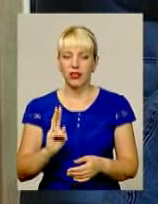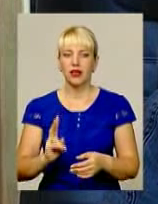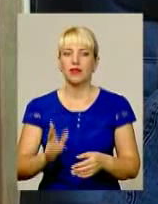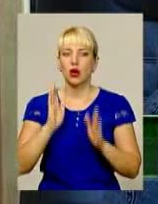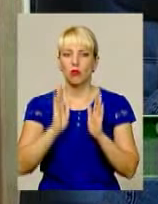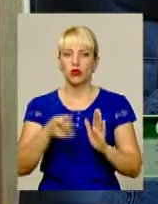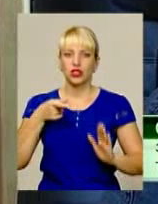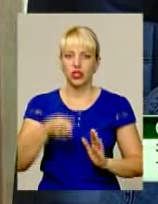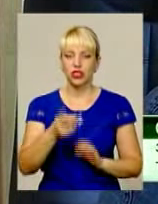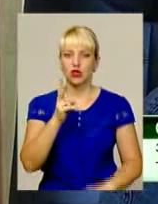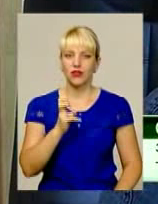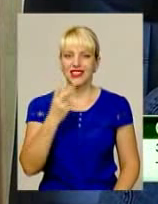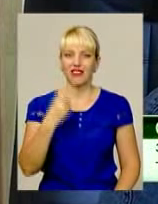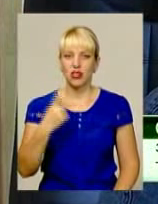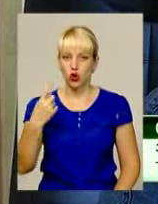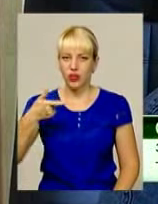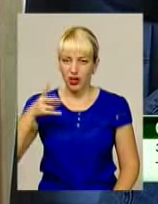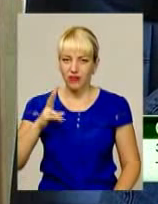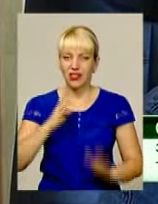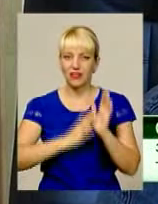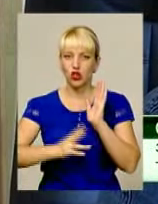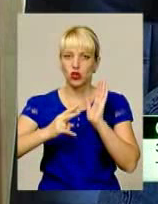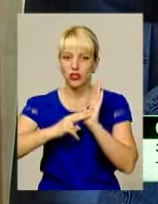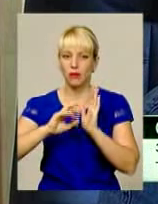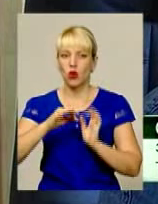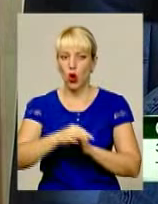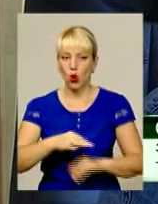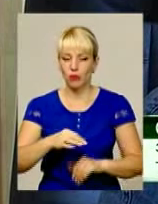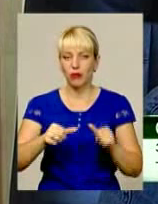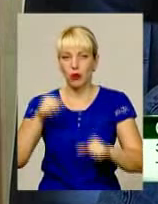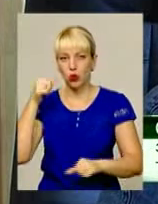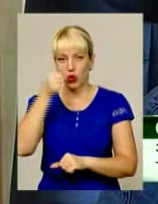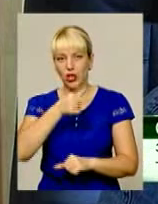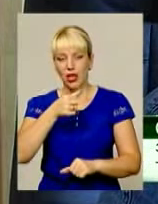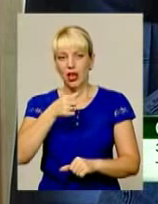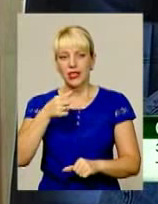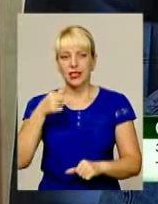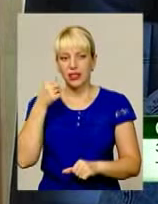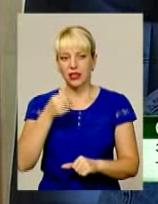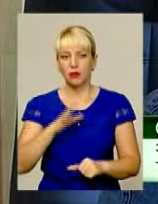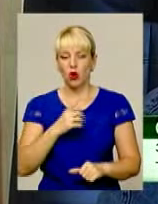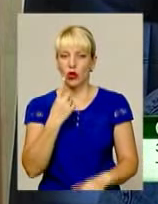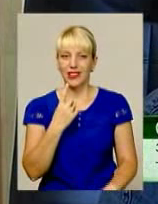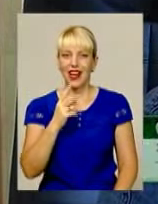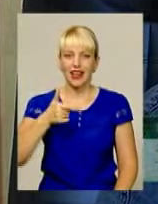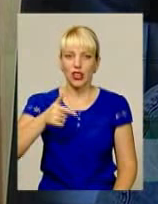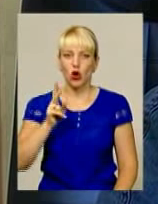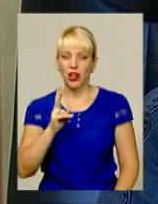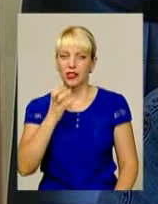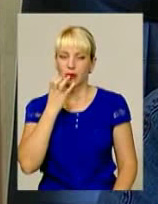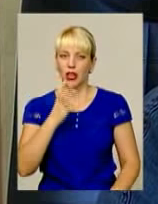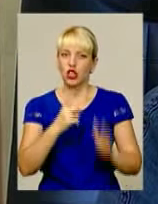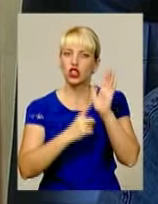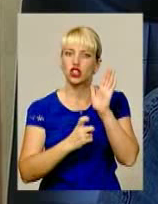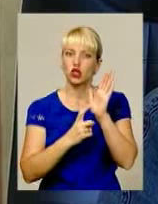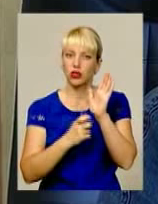1221 гривні 97 копійок. В минулий опалювальний сезон мешканці сплачували за 1 гіакалорію теплової енергії 600